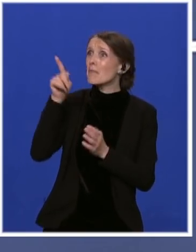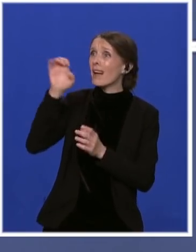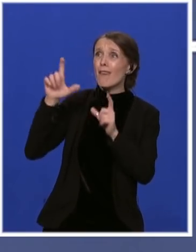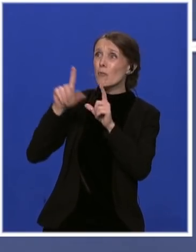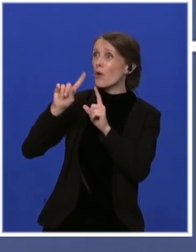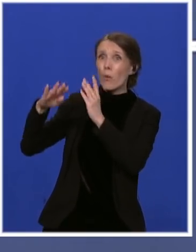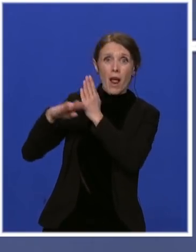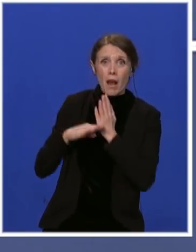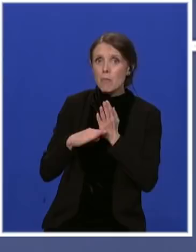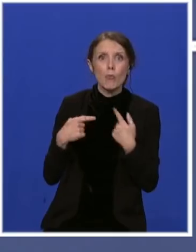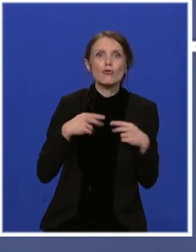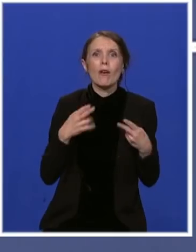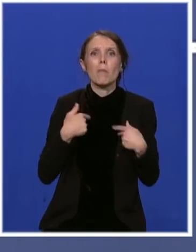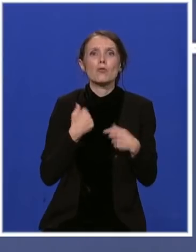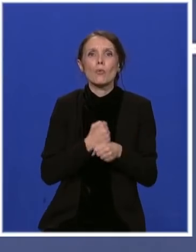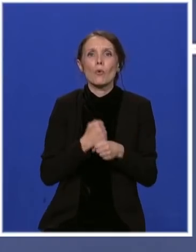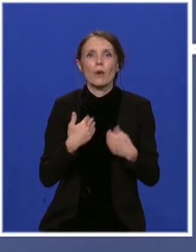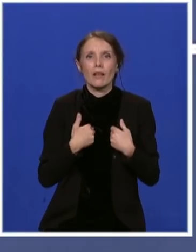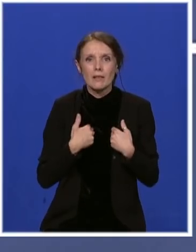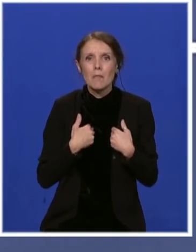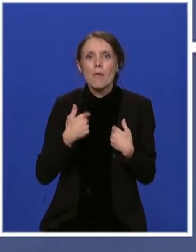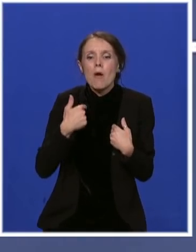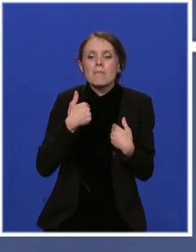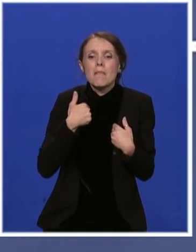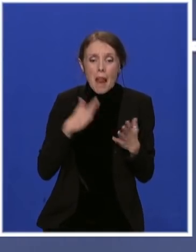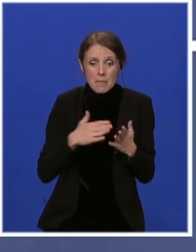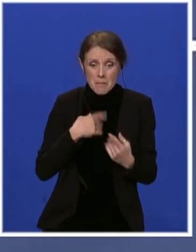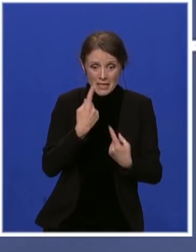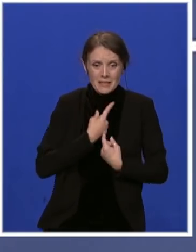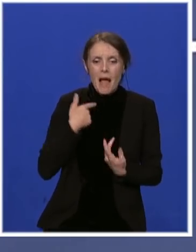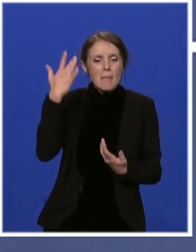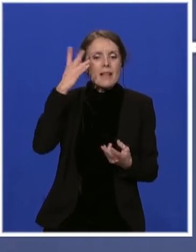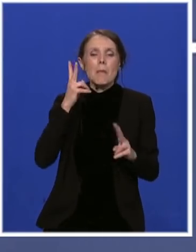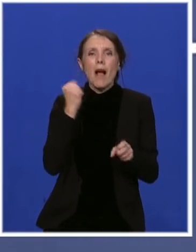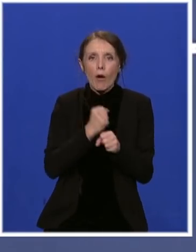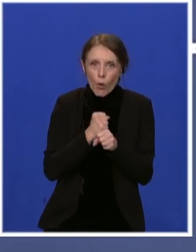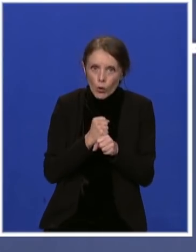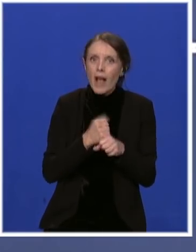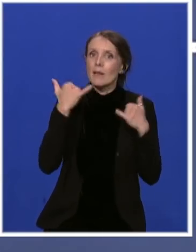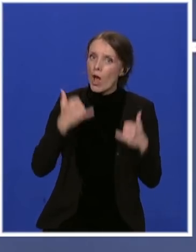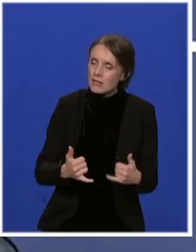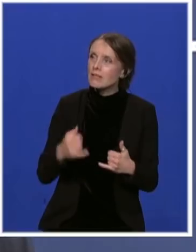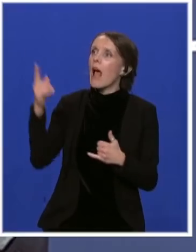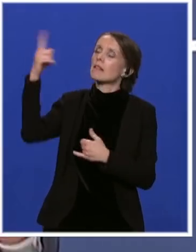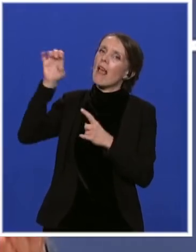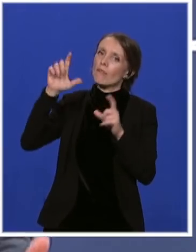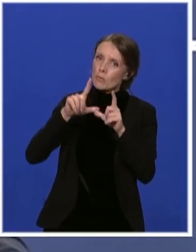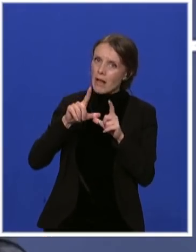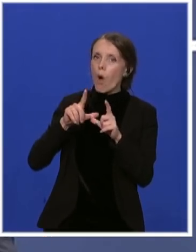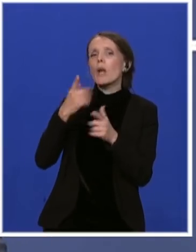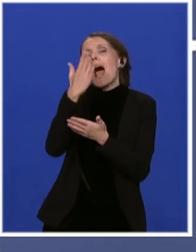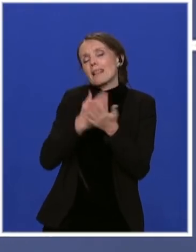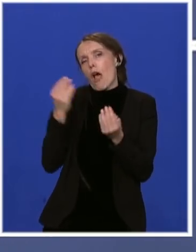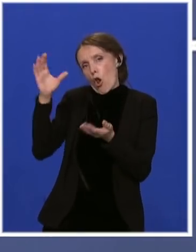mogli da uradimo, ne bismo ne znali. Nikako da to uradimo, ovako vi ćete nam pomoći delimično novcem, a mi